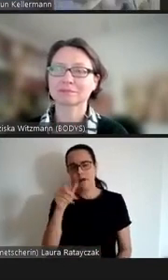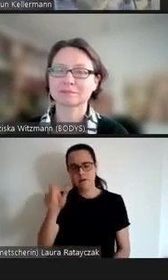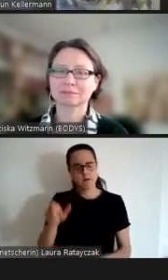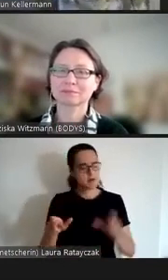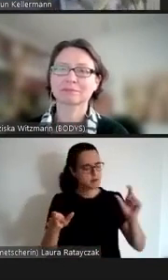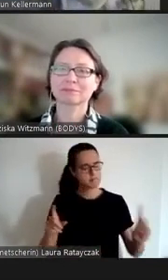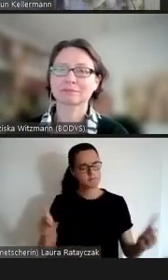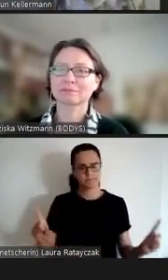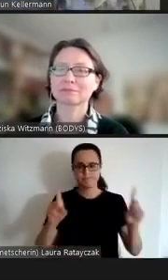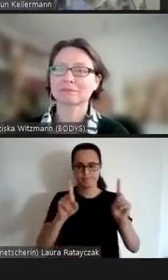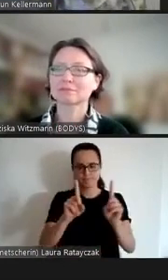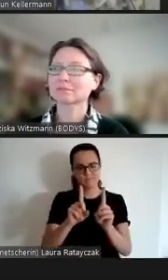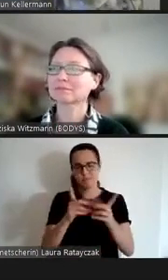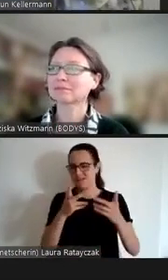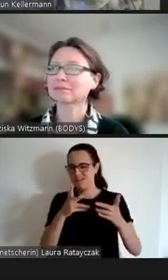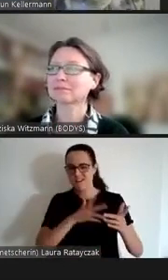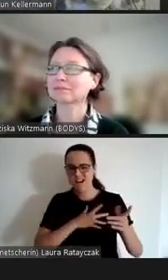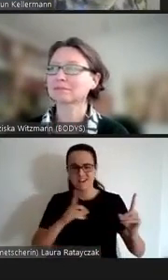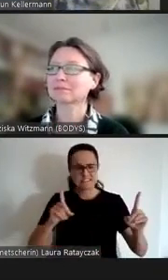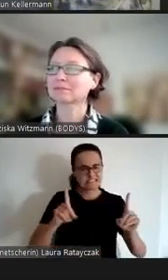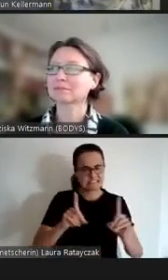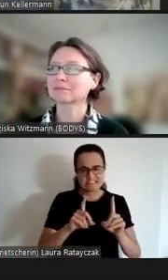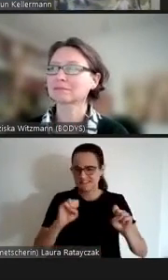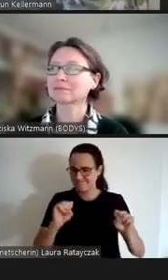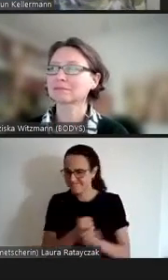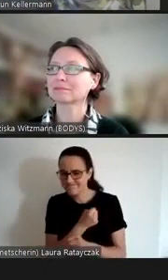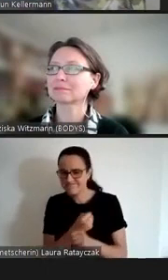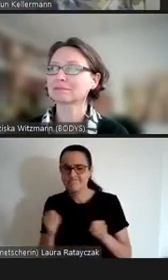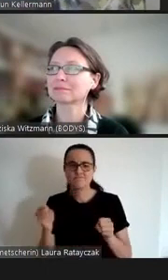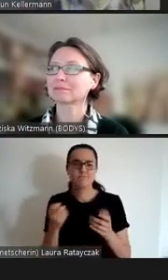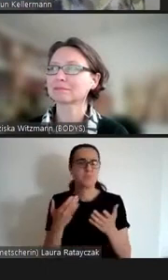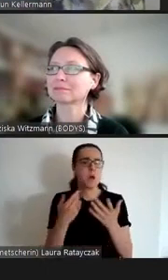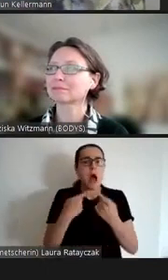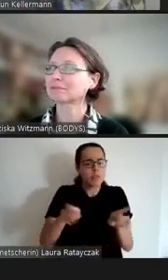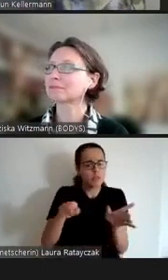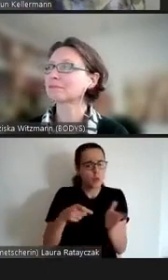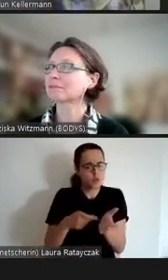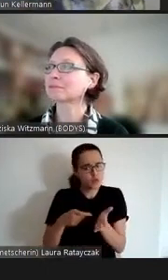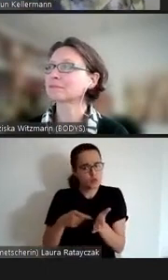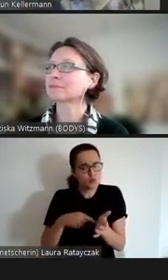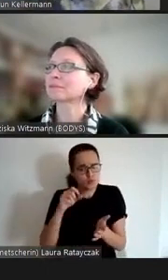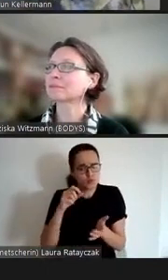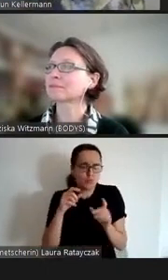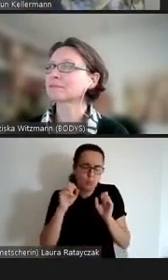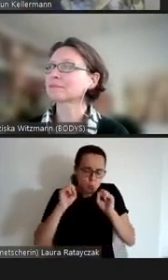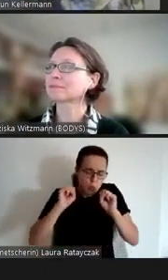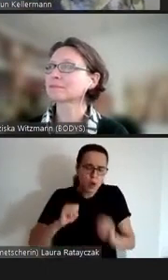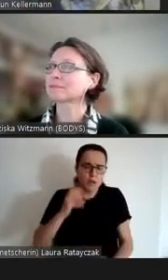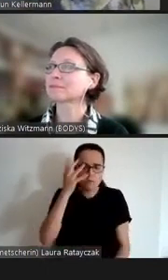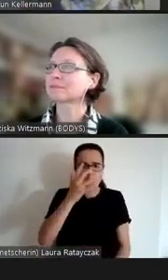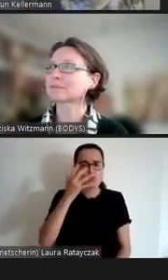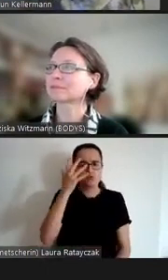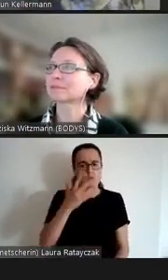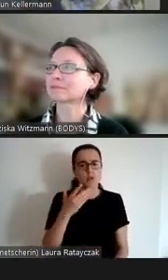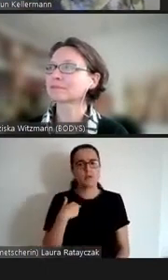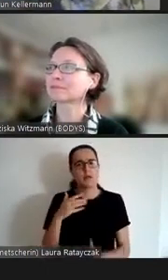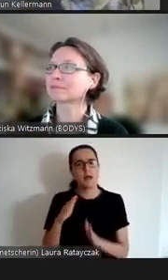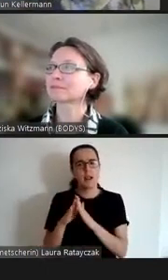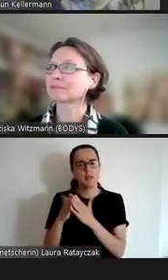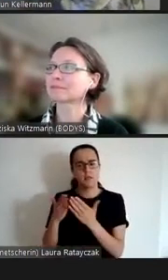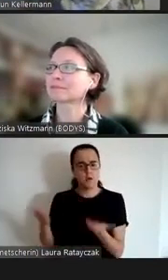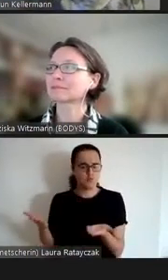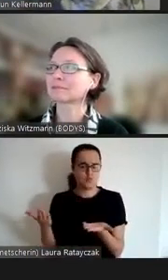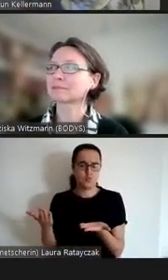finden können aus welchen Gründen auch immer die Literatur ist seit